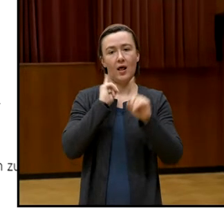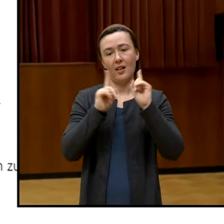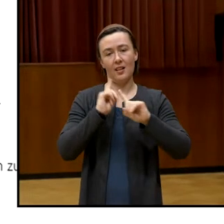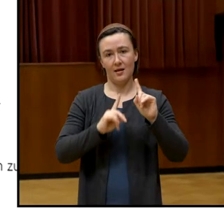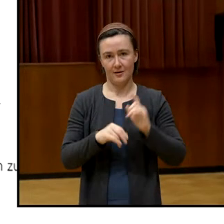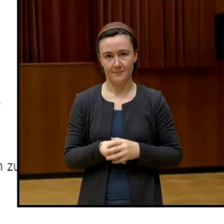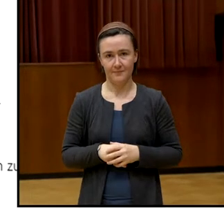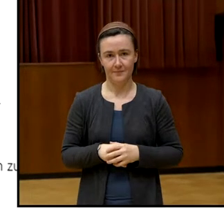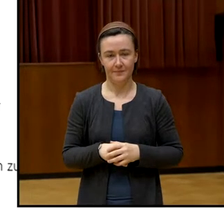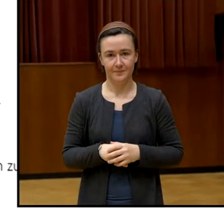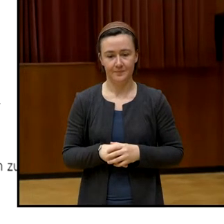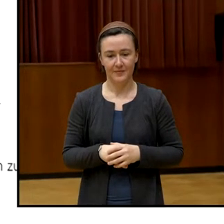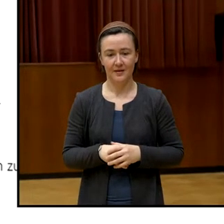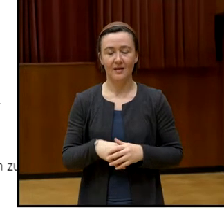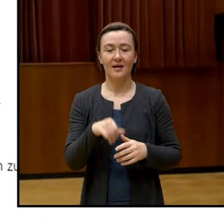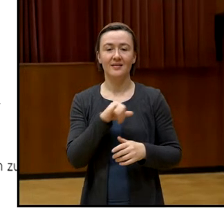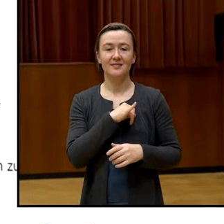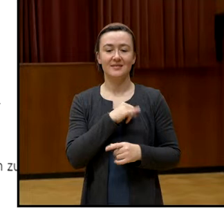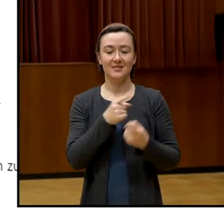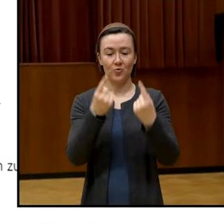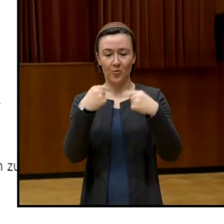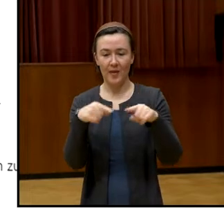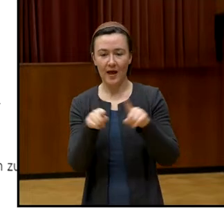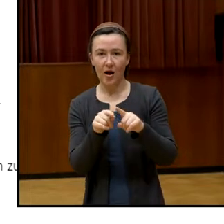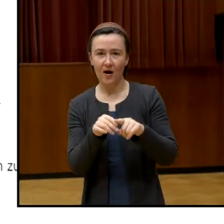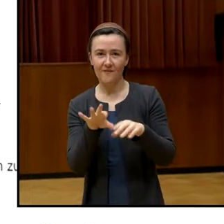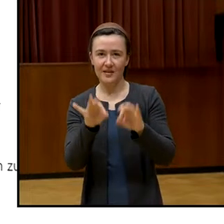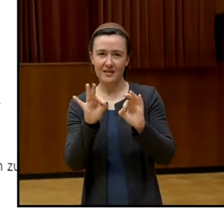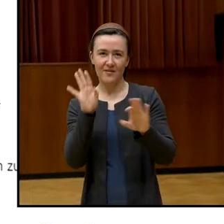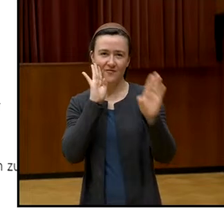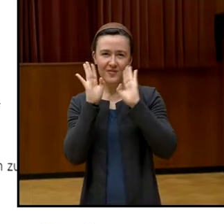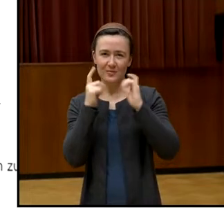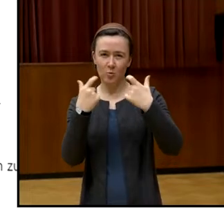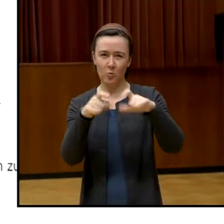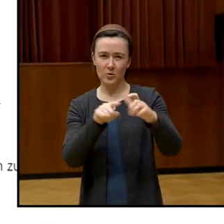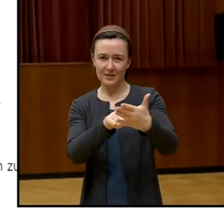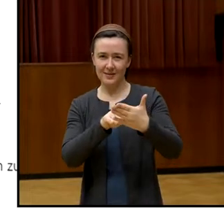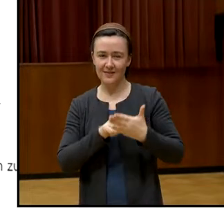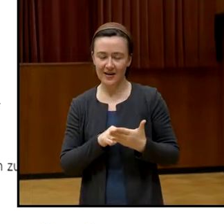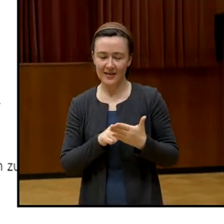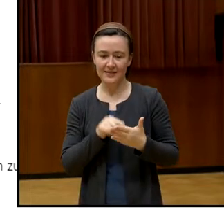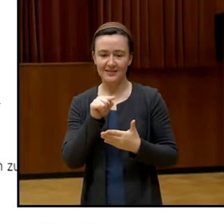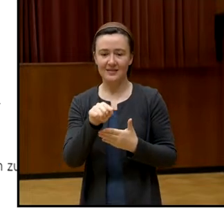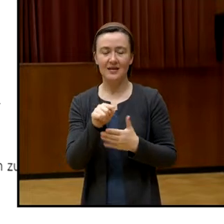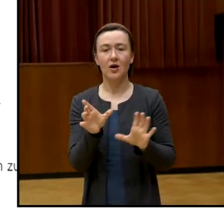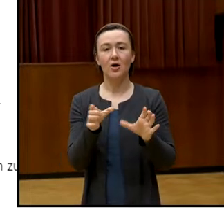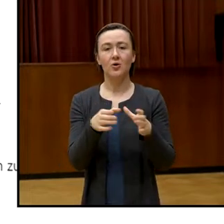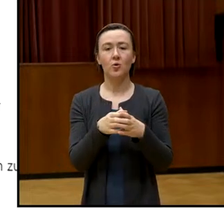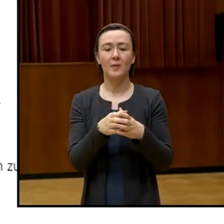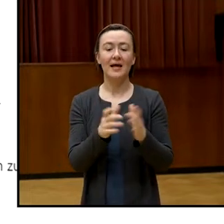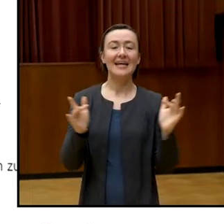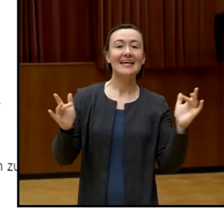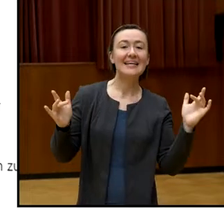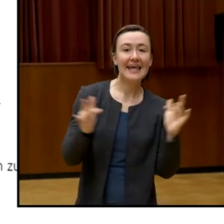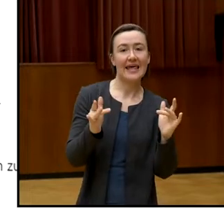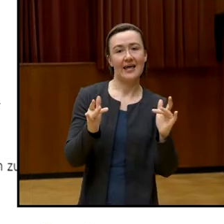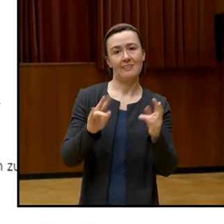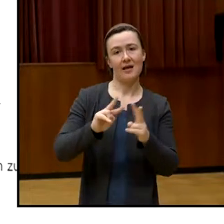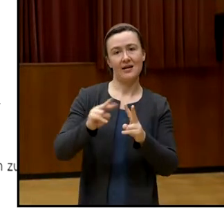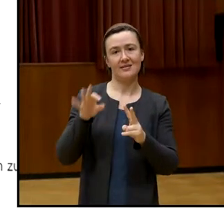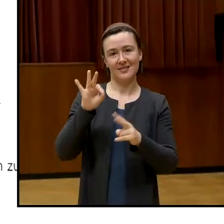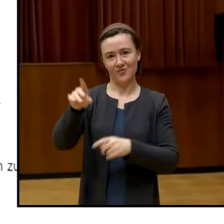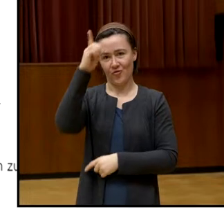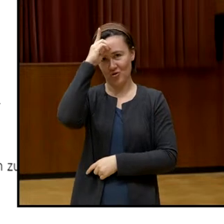auch wiederum einen Hinweis auf einen Facebook-Post gefunden. Nämlich ein Facebook-Post der Gruppe gegen die Alternative für Deutschland,